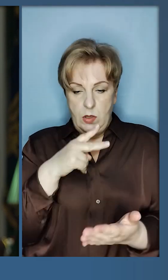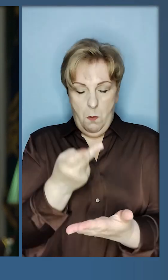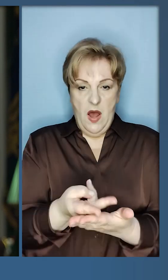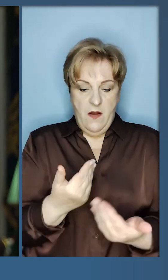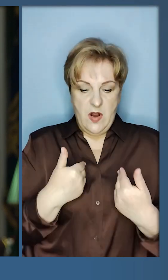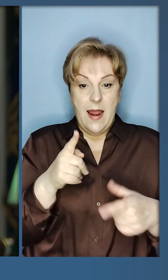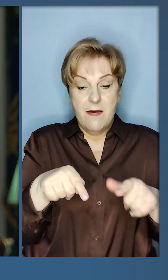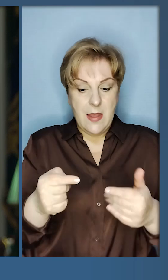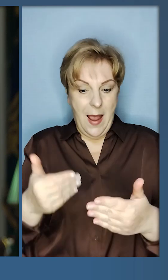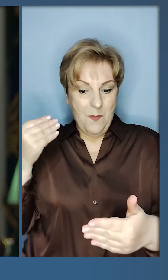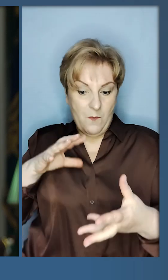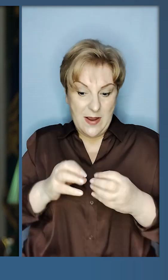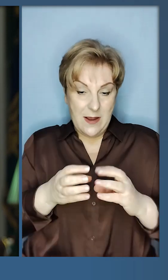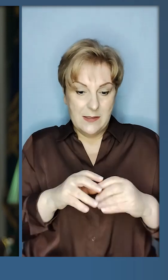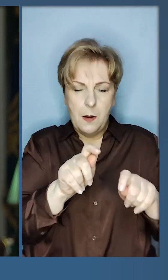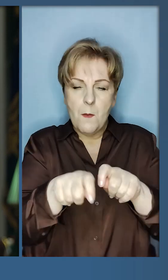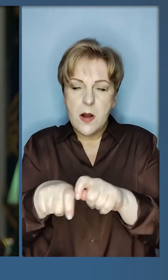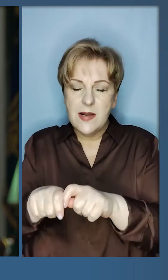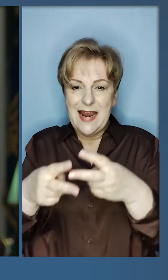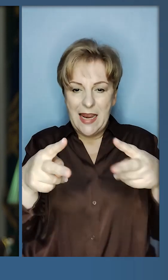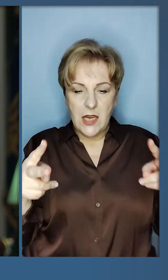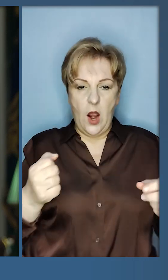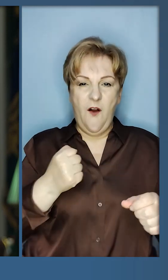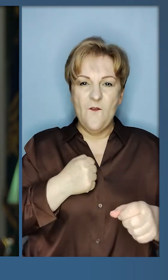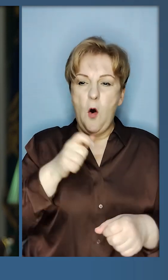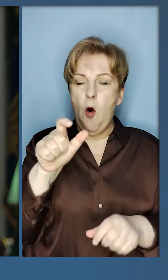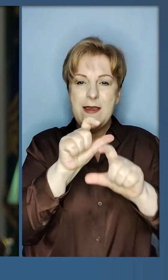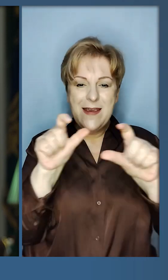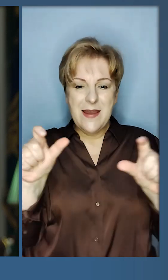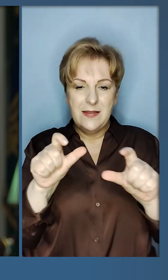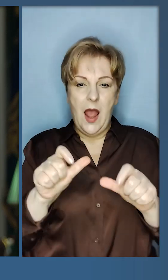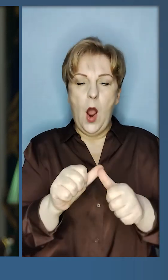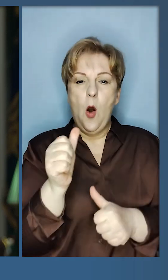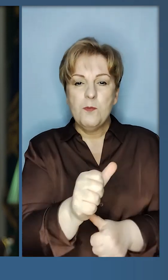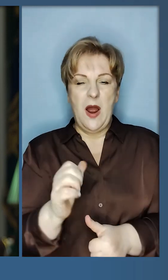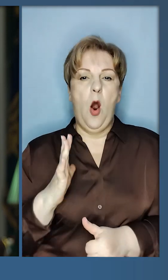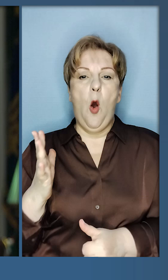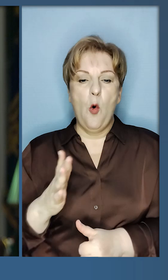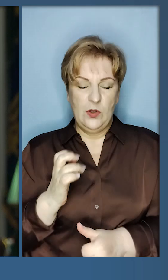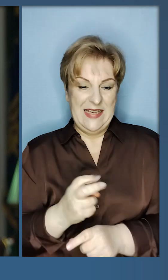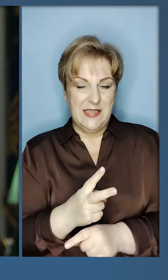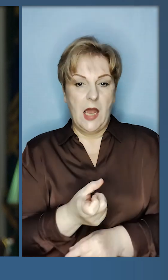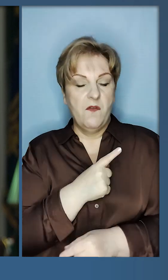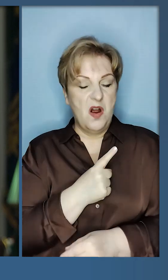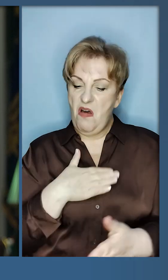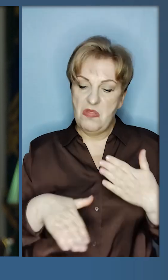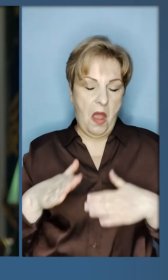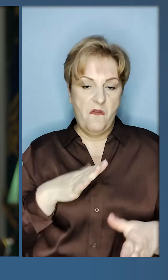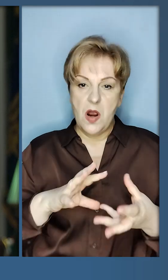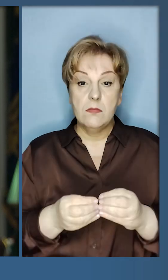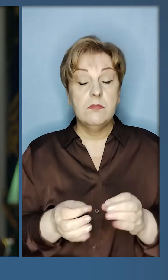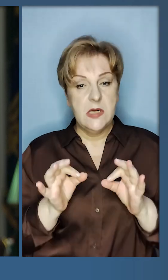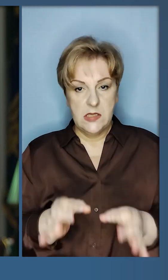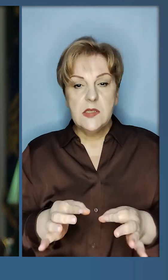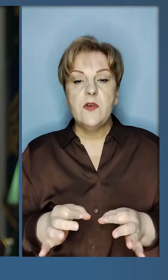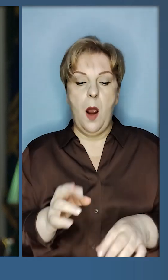представили мені деякі попередні результати перевірок інших воєнкомів, окрім колишнього Одеського, і невтішні результати.